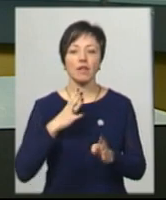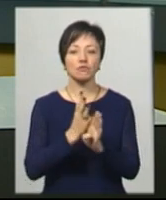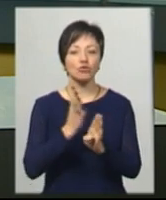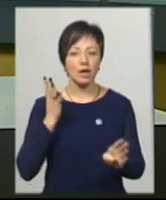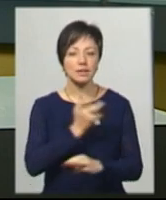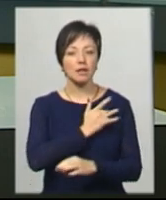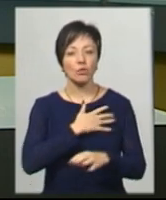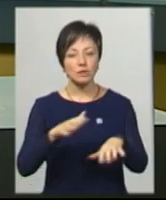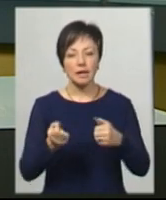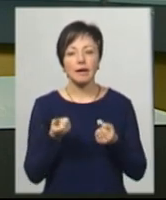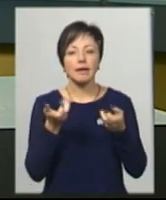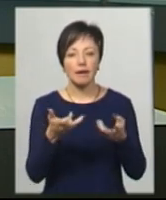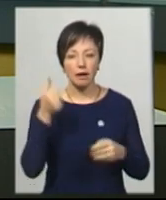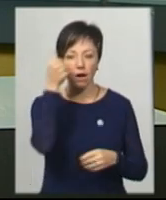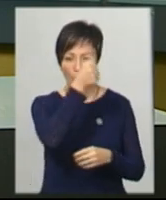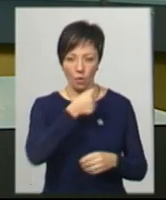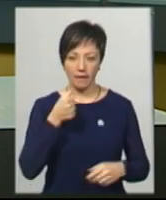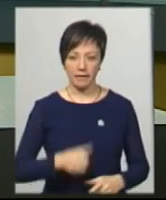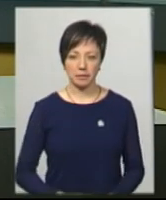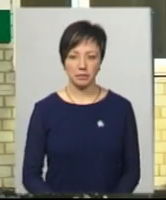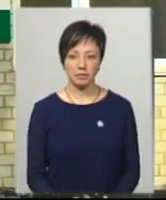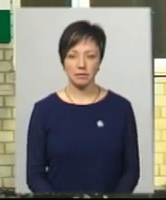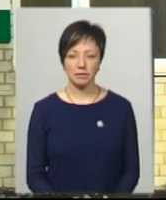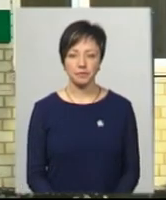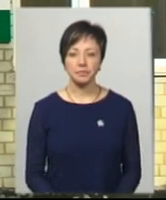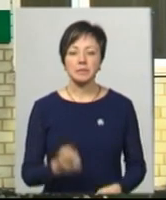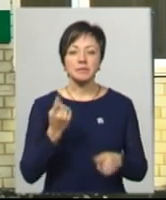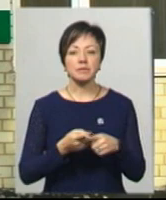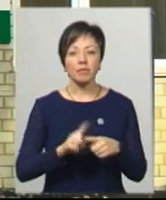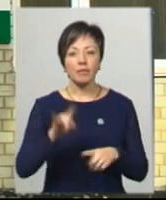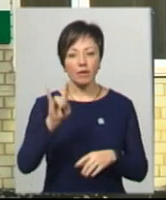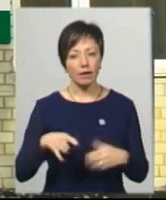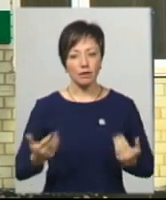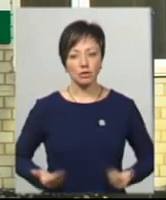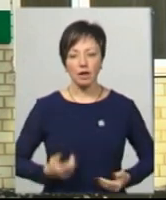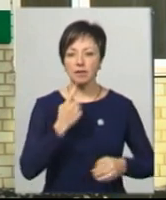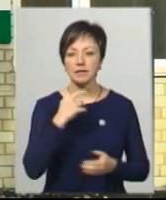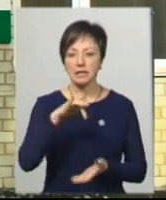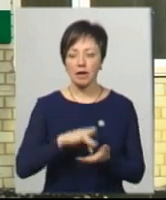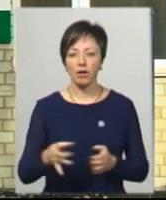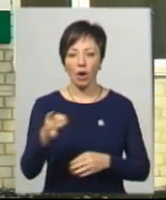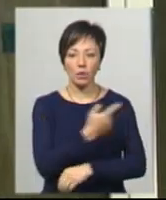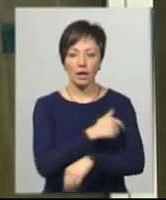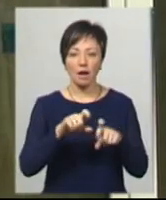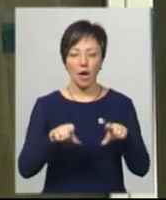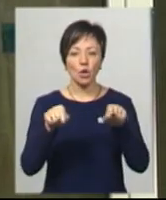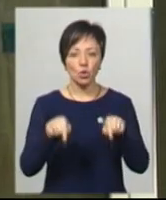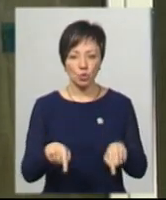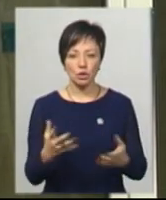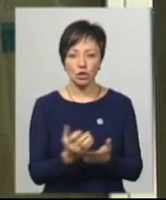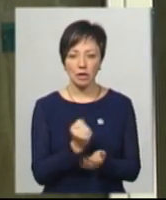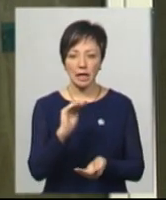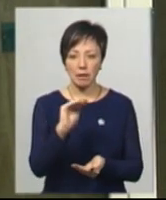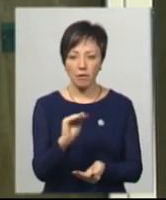на усиновлення кілька років. Це вікно життя Красилівської центральної районної лікарні. Саме тут знайшли